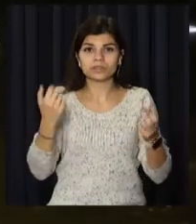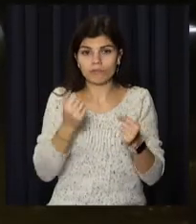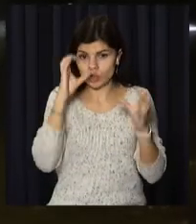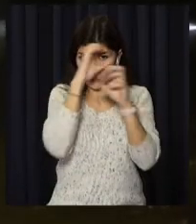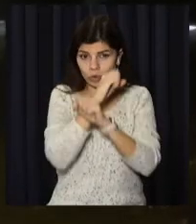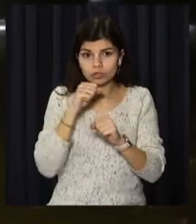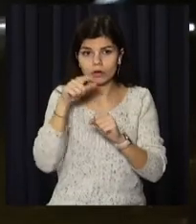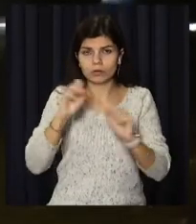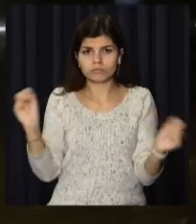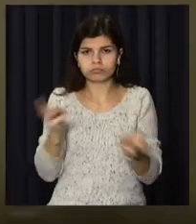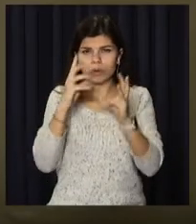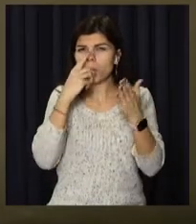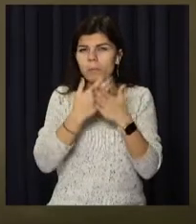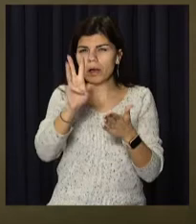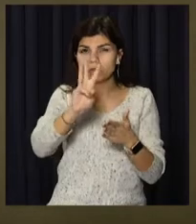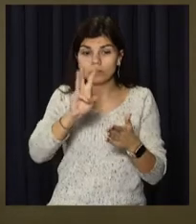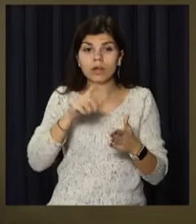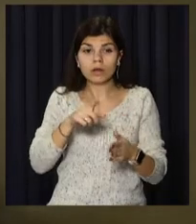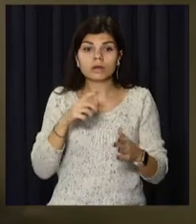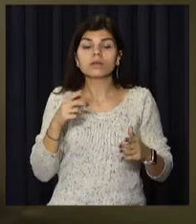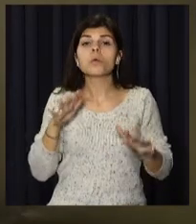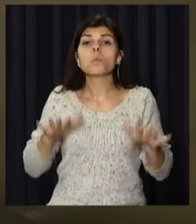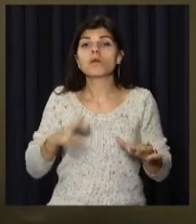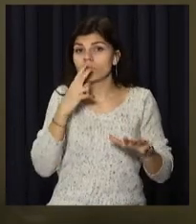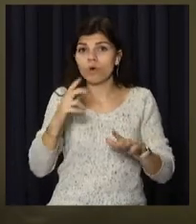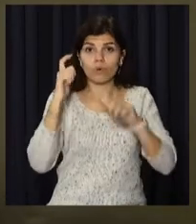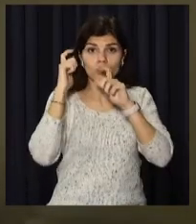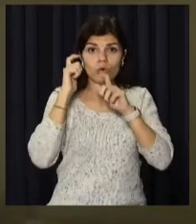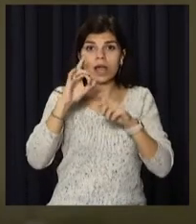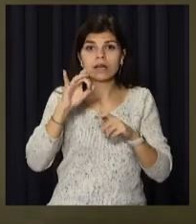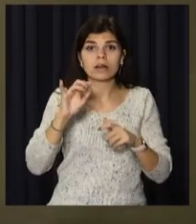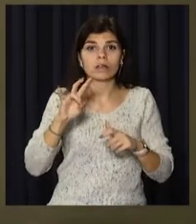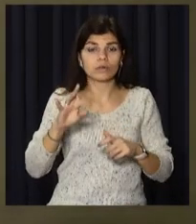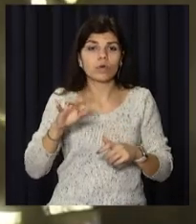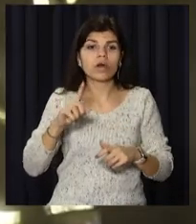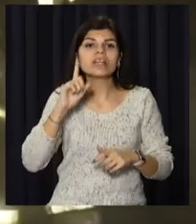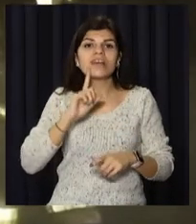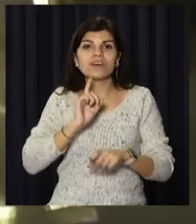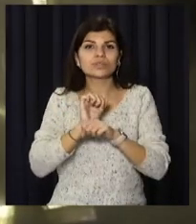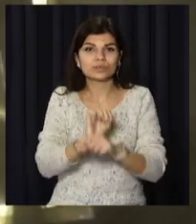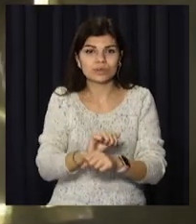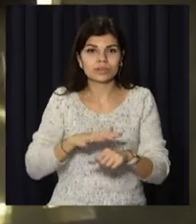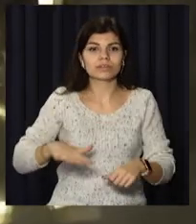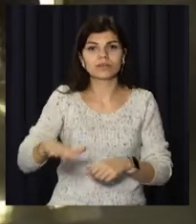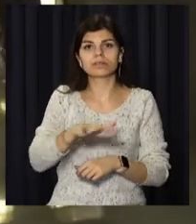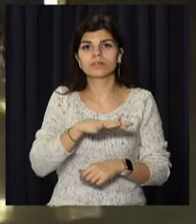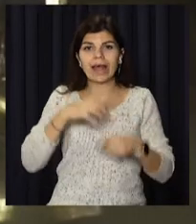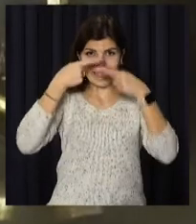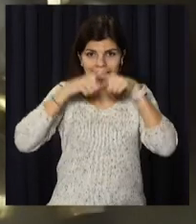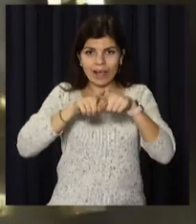вночі, майже о третій. На місці вогнеборці встановили, горить вантажівка Рено на тимчасовій зупинці на території станції